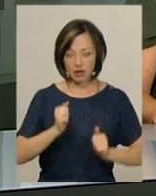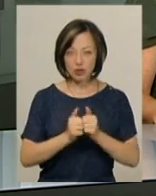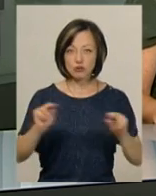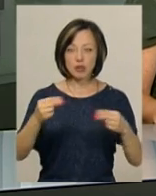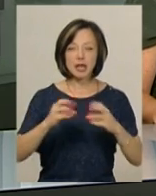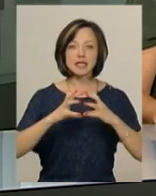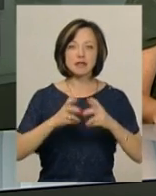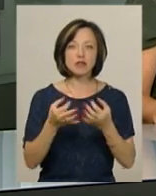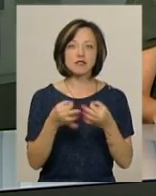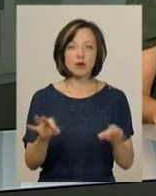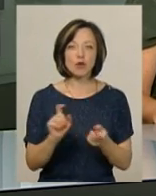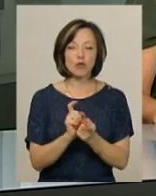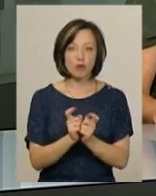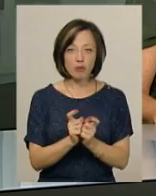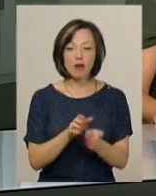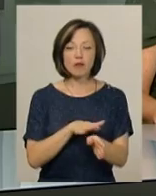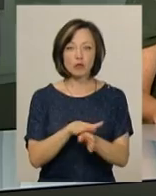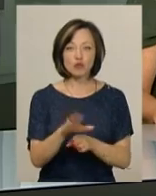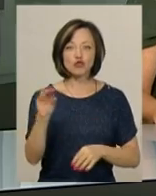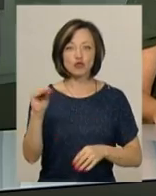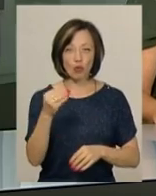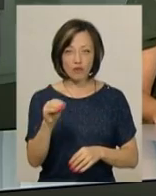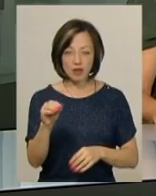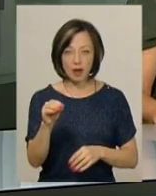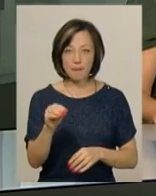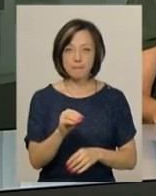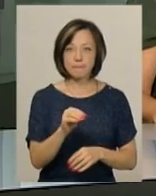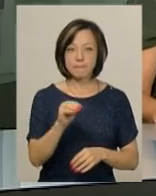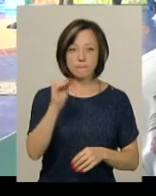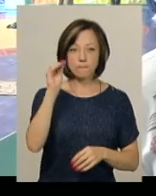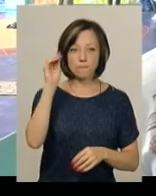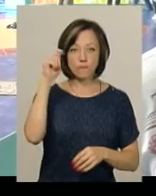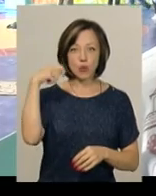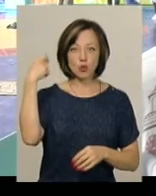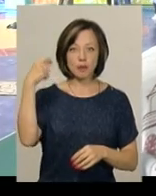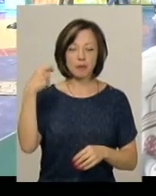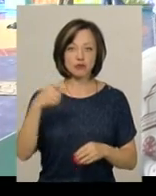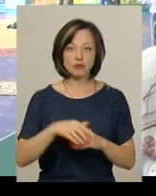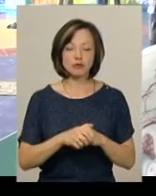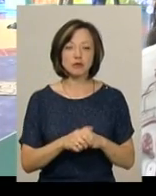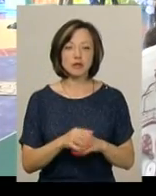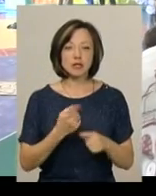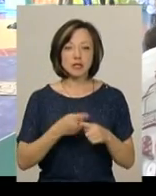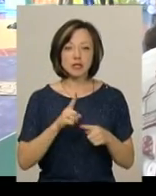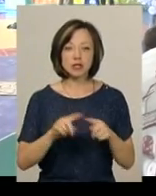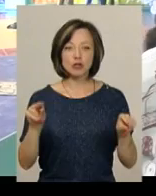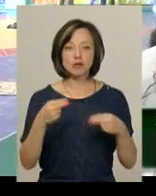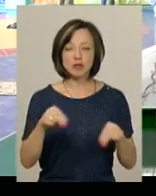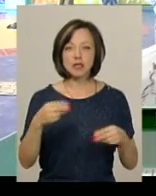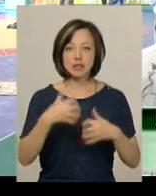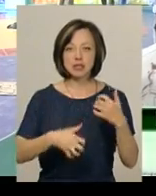Чемпіонаті світу з вільної боротьби, який відбудеться у жовтні в Будапешті. Це чемпіонат серед дорослих.